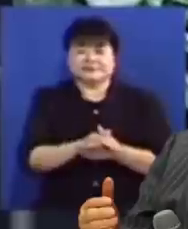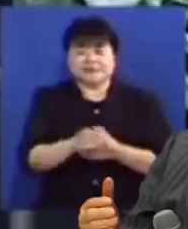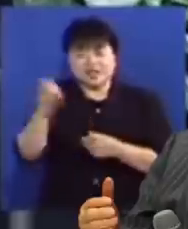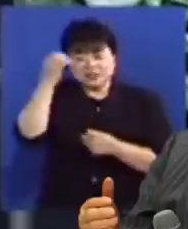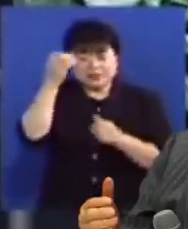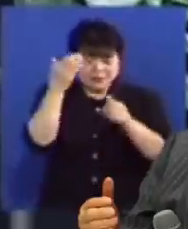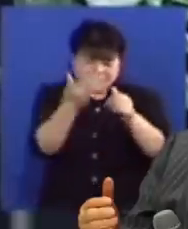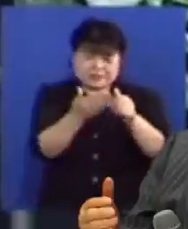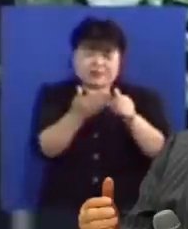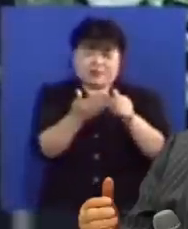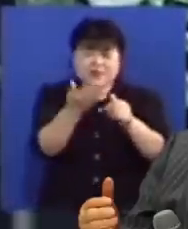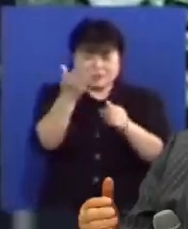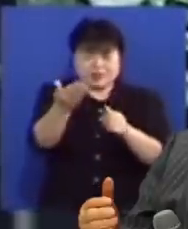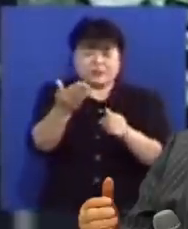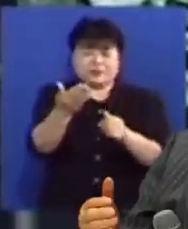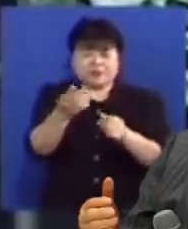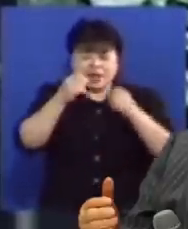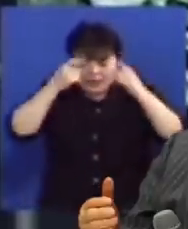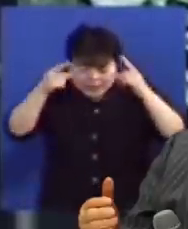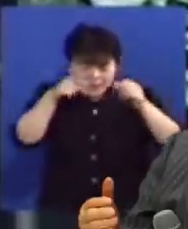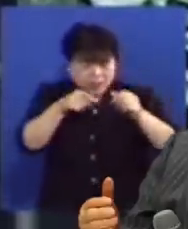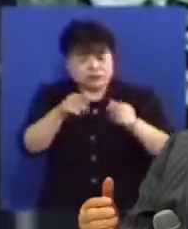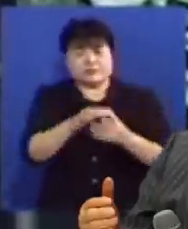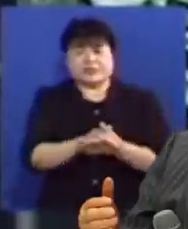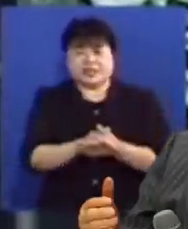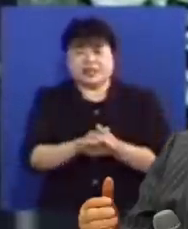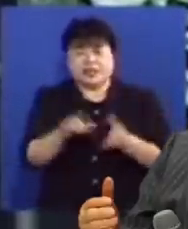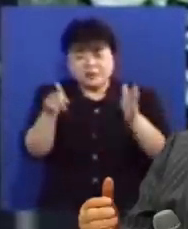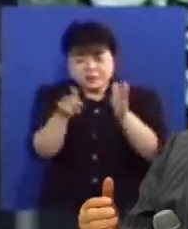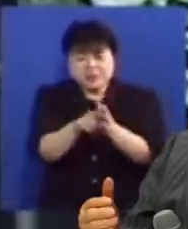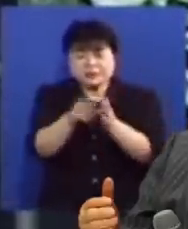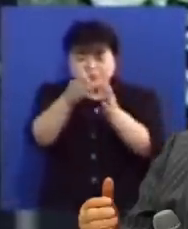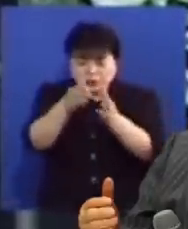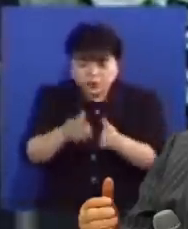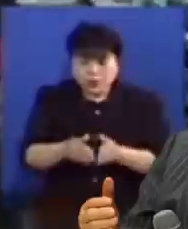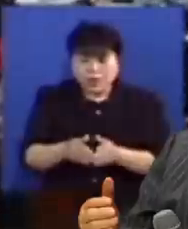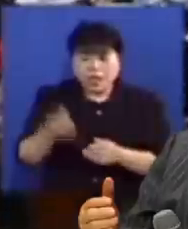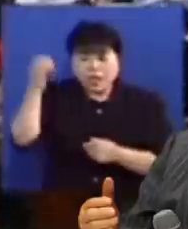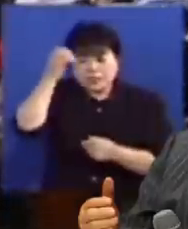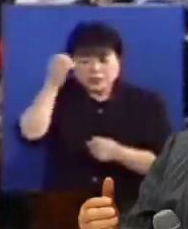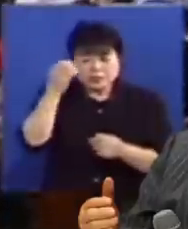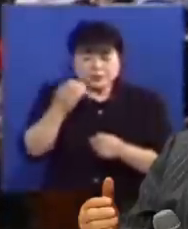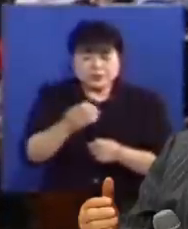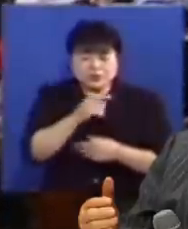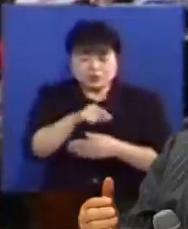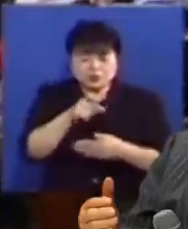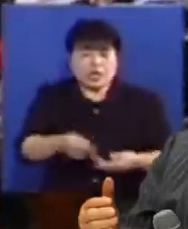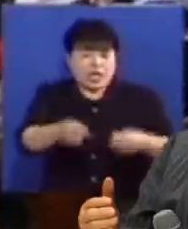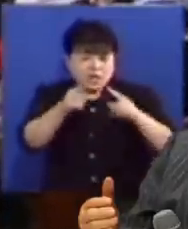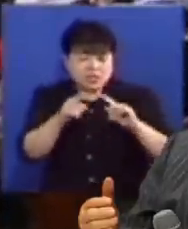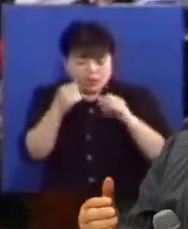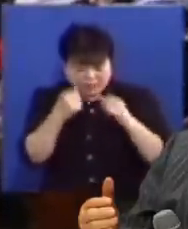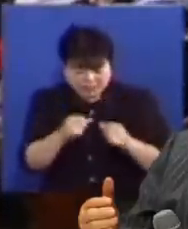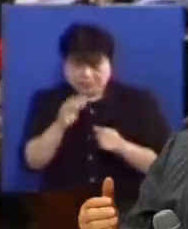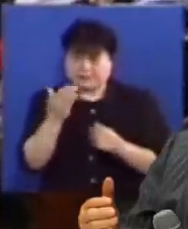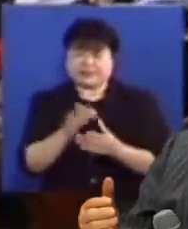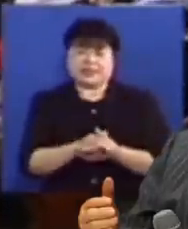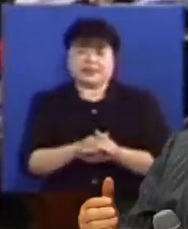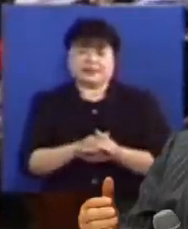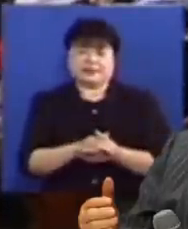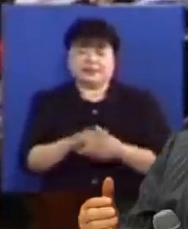성령께서 여러분에게 그것을 깨닫게 해주셨으며 그걸 믿음으로 말며마 성령이 여러분 속에 들어와 계신 것입니다